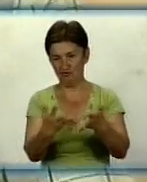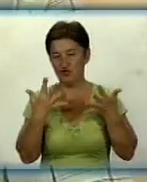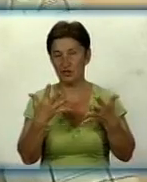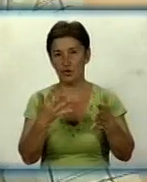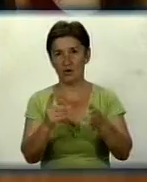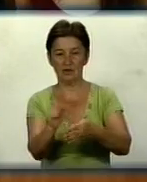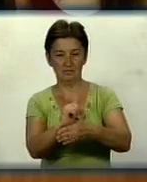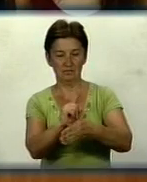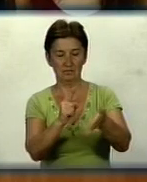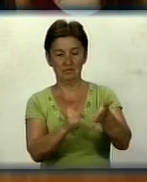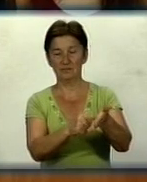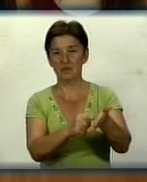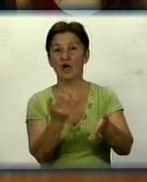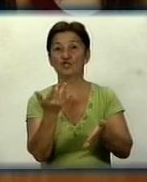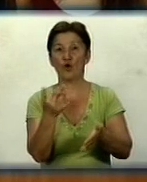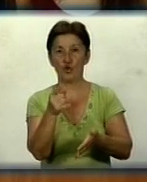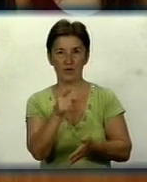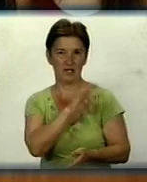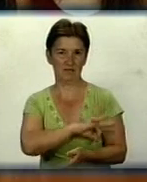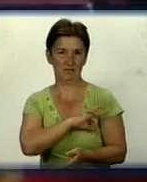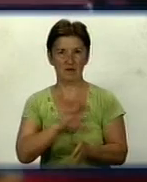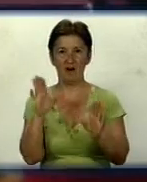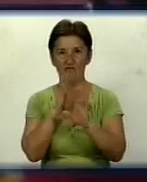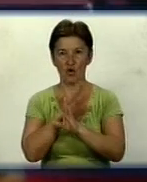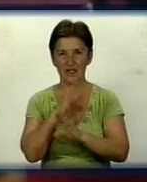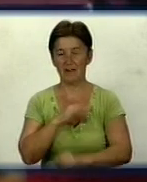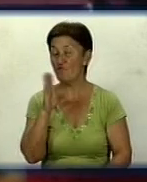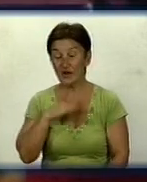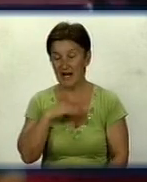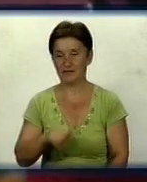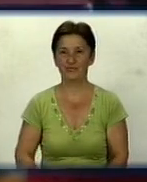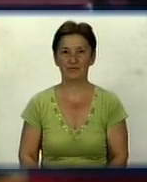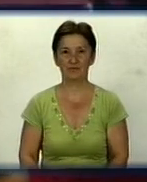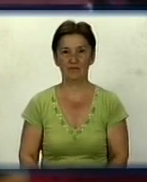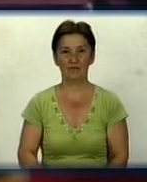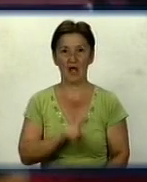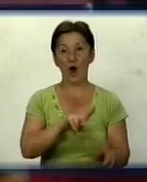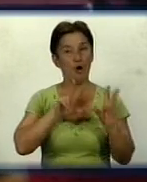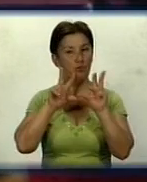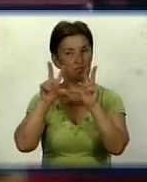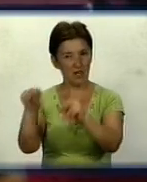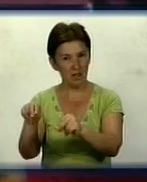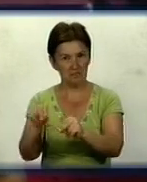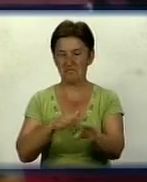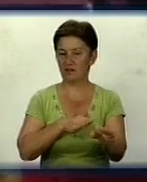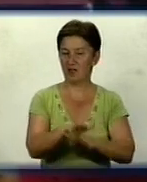скільки метрів кубічних він завводує. Обіцяли та не виконали. Місяць у мікрорайоні Ковлівка трапилась